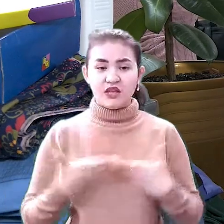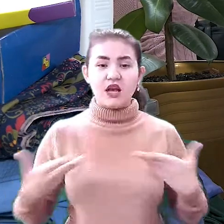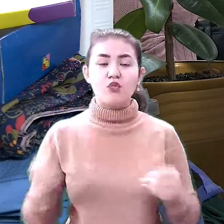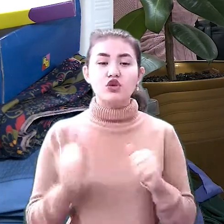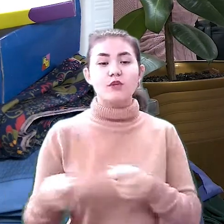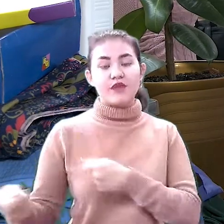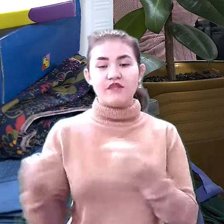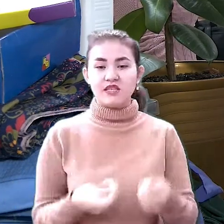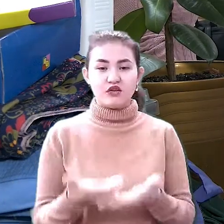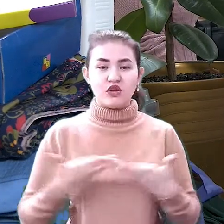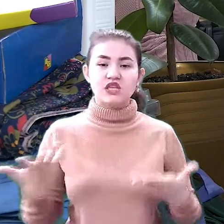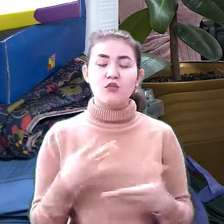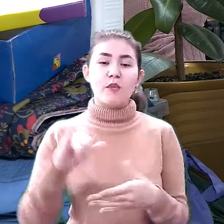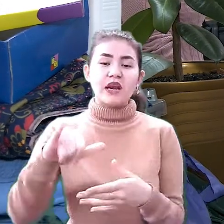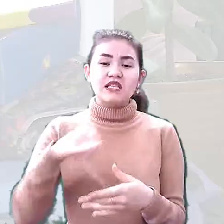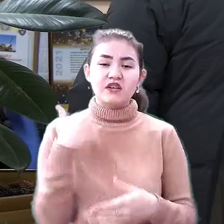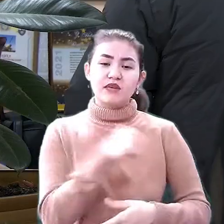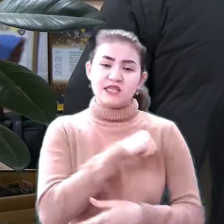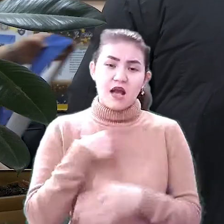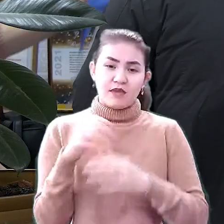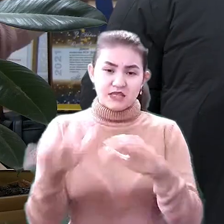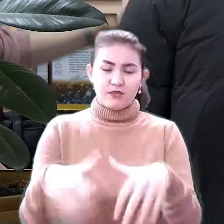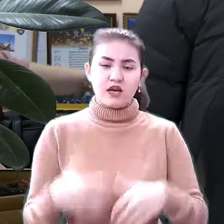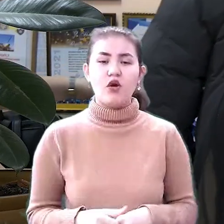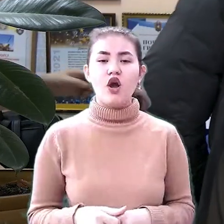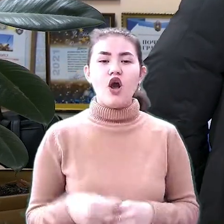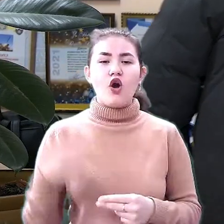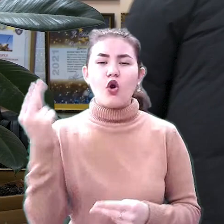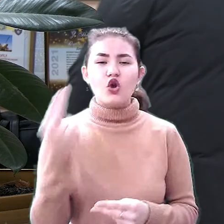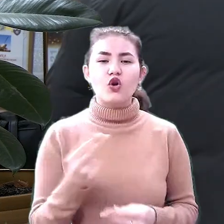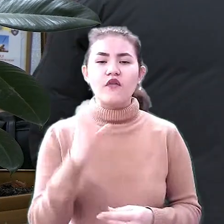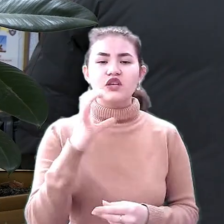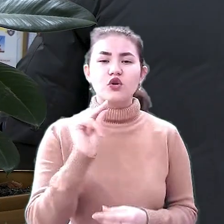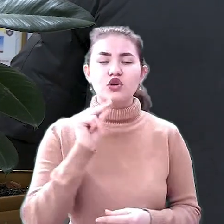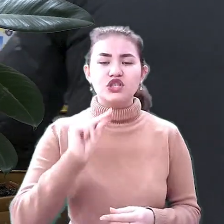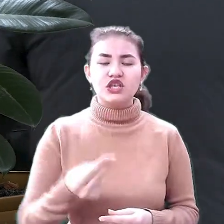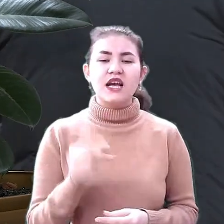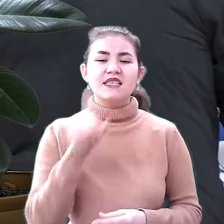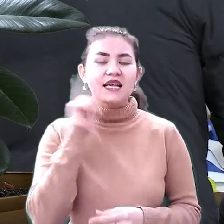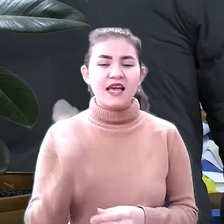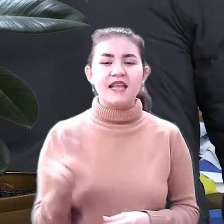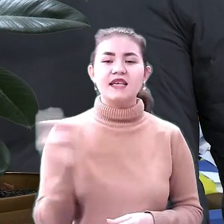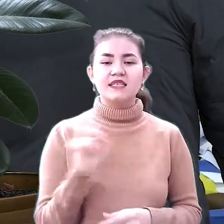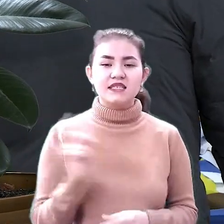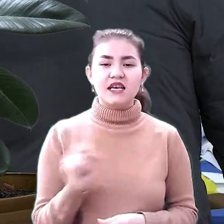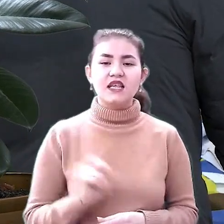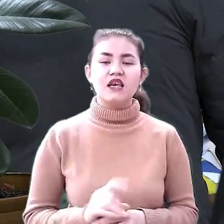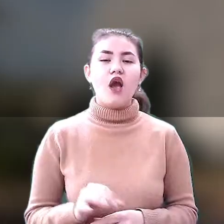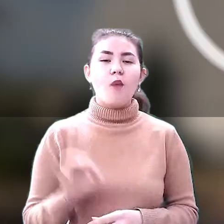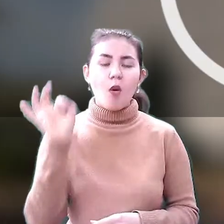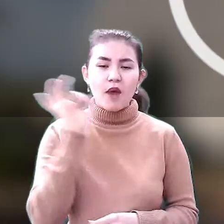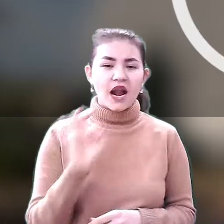до нас, або перезвоніть і ми самі заберемо. Кольоровий скотч, зелений, синій, помаранчевий і